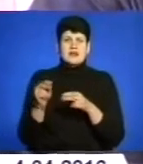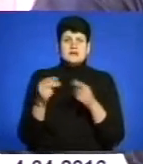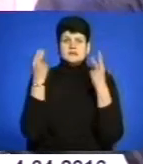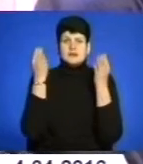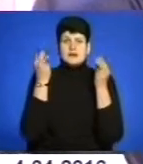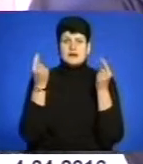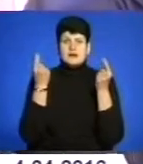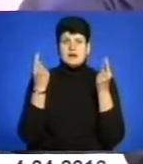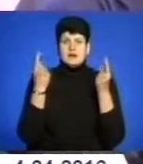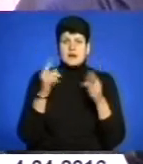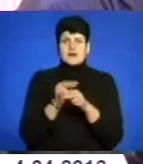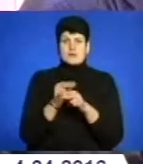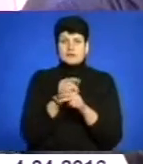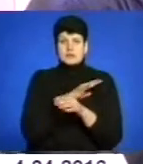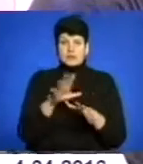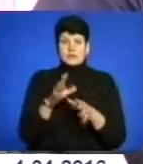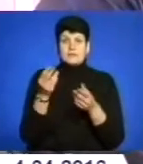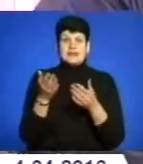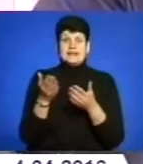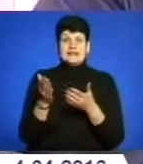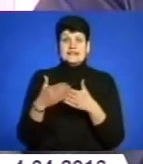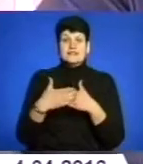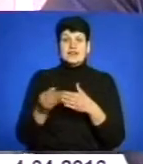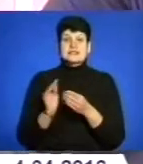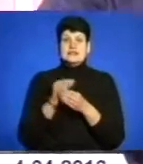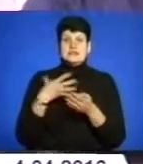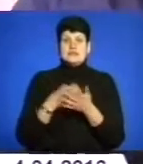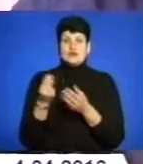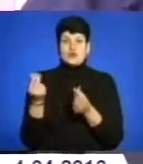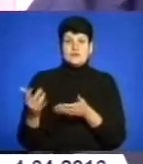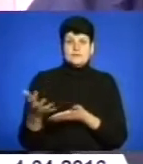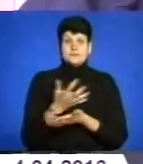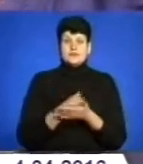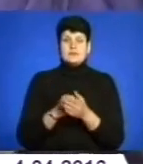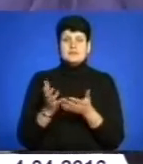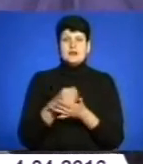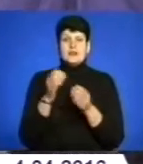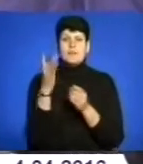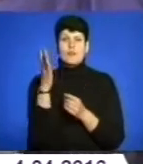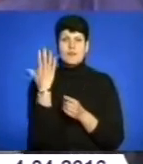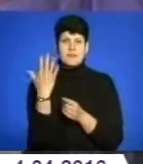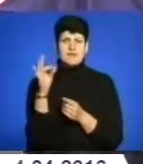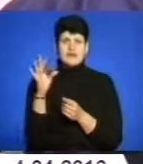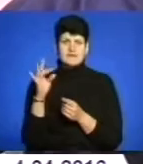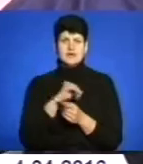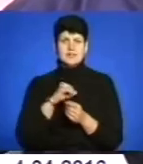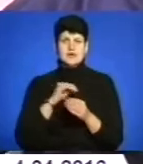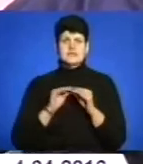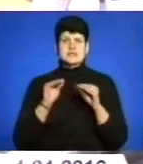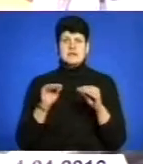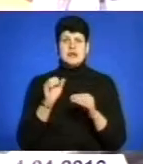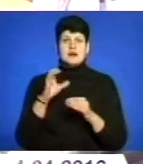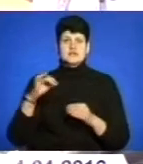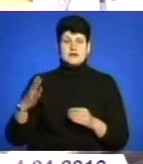не робився, двері ми поставили, за свої гроші збирали. Було такі роки 10 тому, ми збирали по 5 гривень і самі стілили асфальт. Було